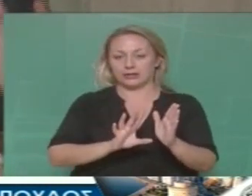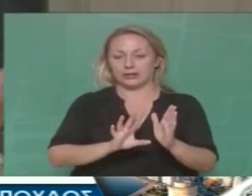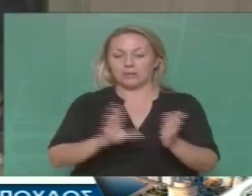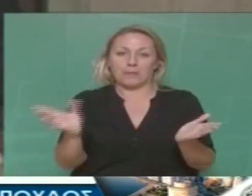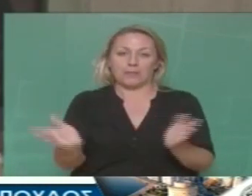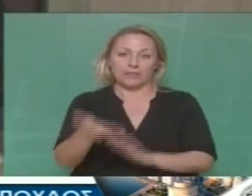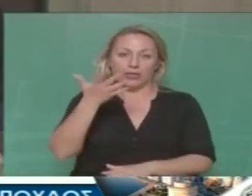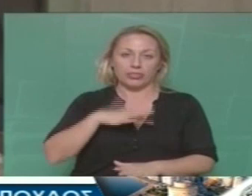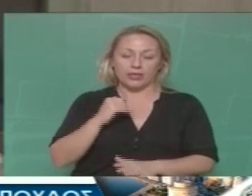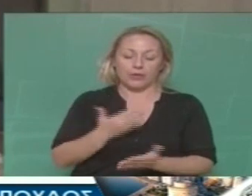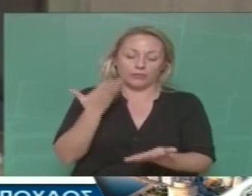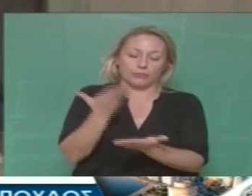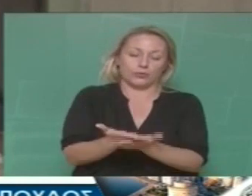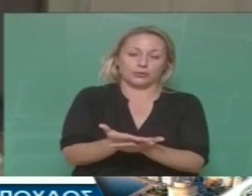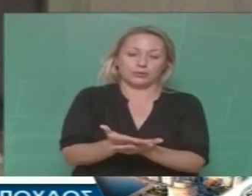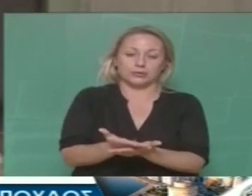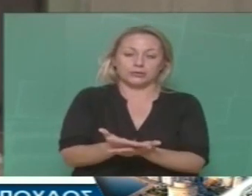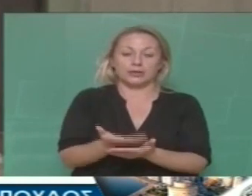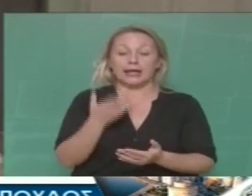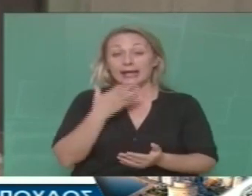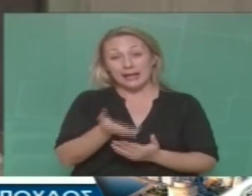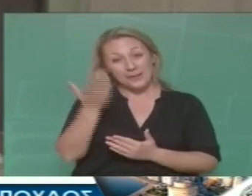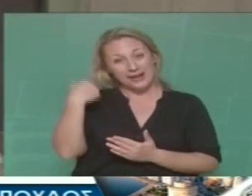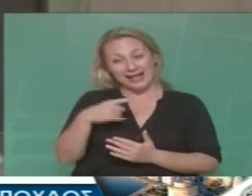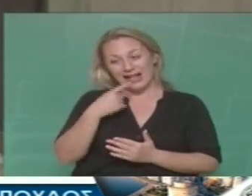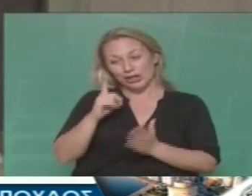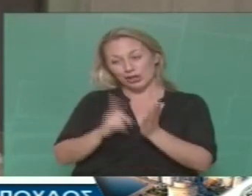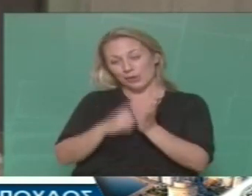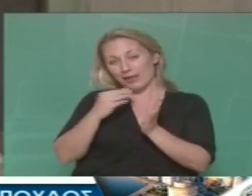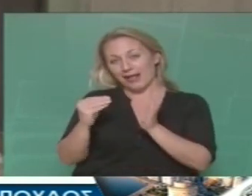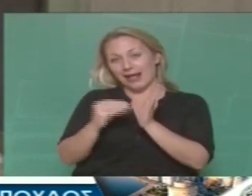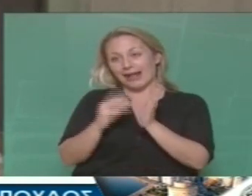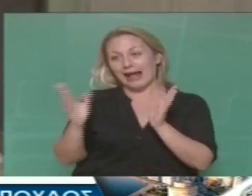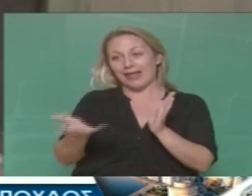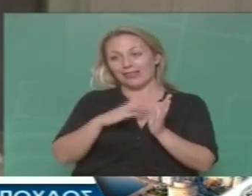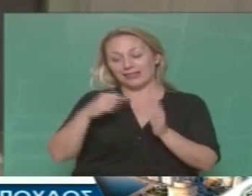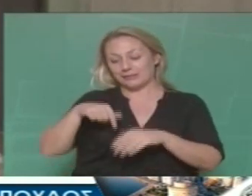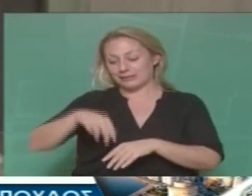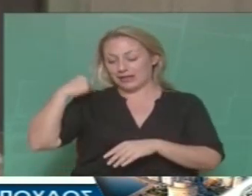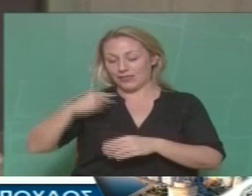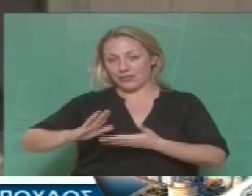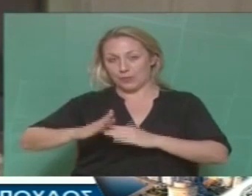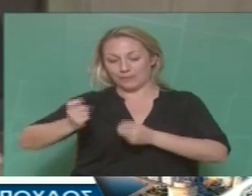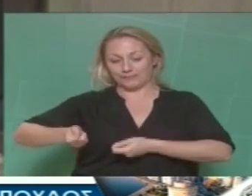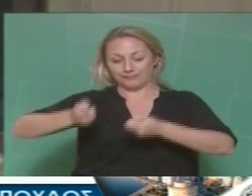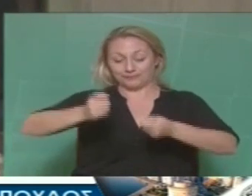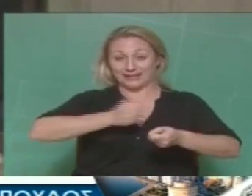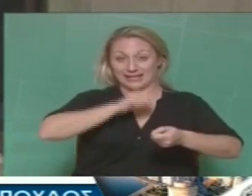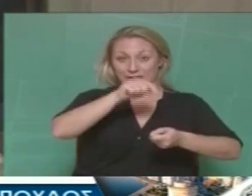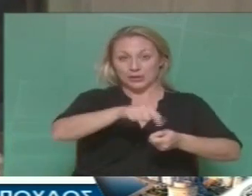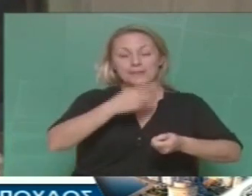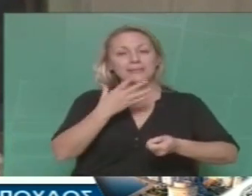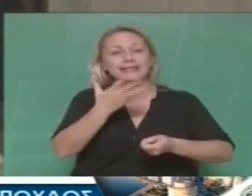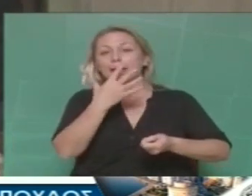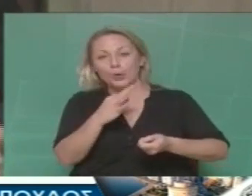Έτσι. Γιατί κάποιοι νόμοι πρεγούν να το έλβαν, ότι για να παραδώσεις σε ιδιότη μία αρμοδιότητα του Δήμου, θα πρέπει να